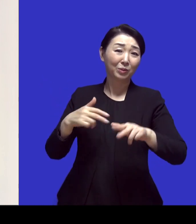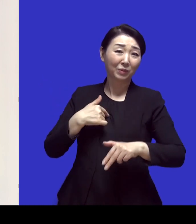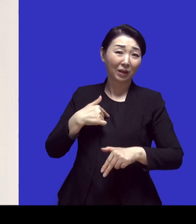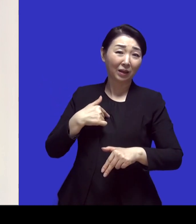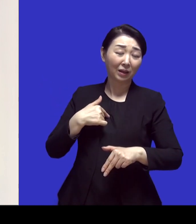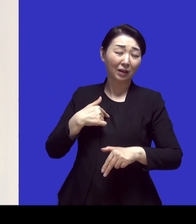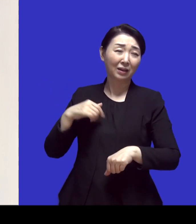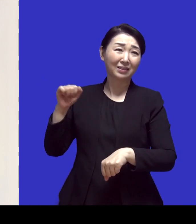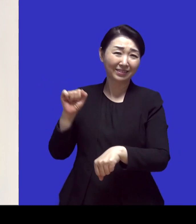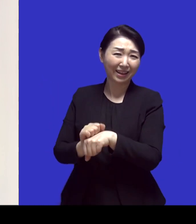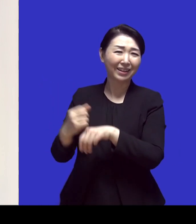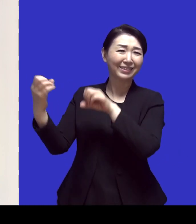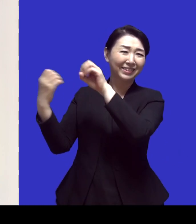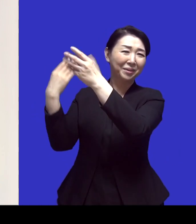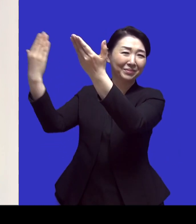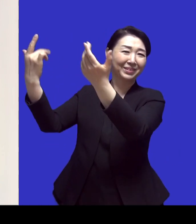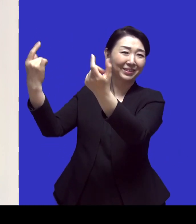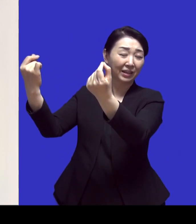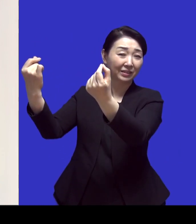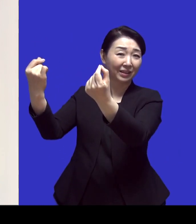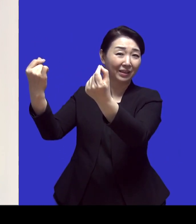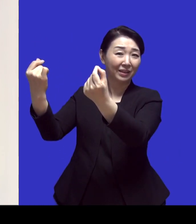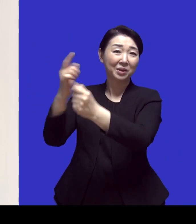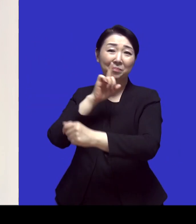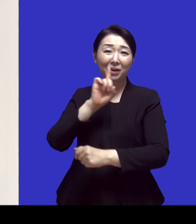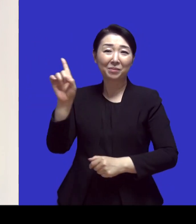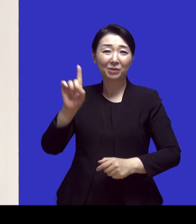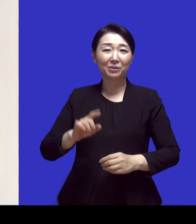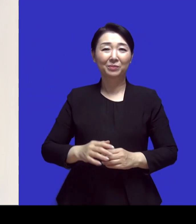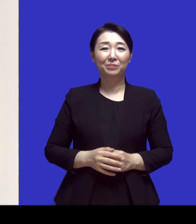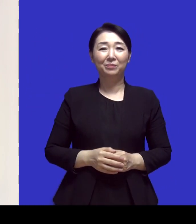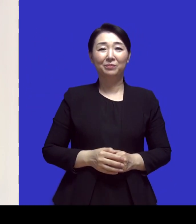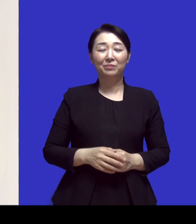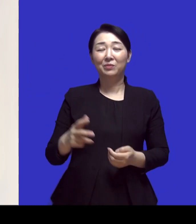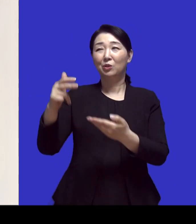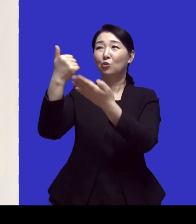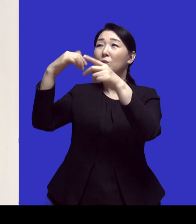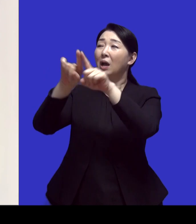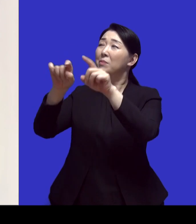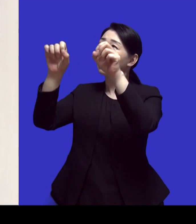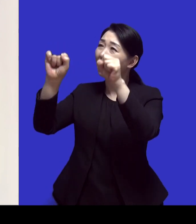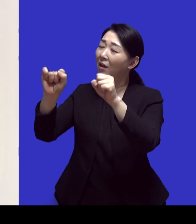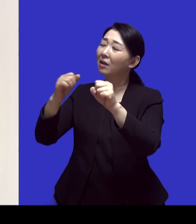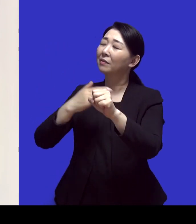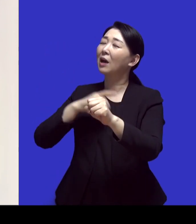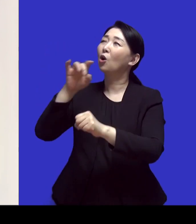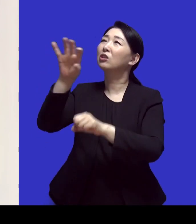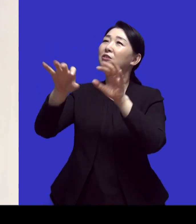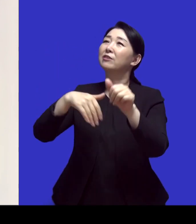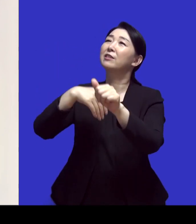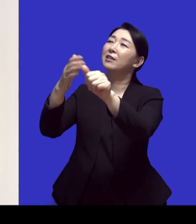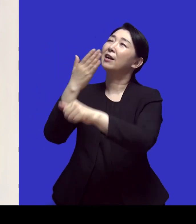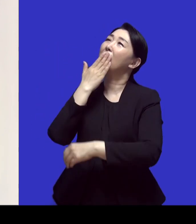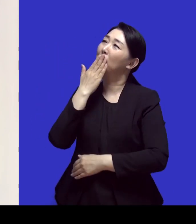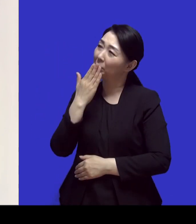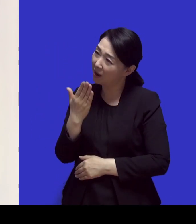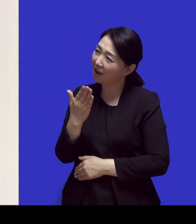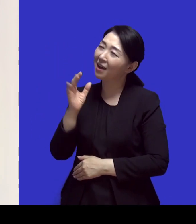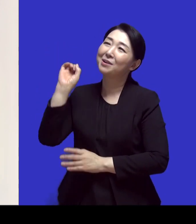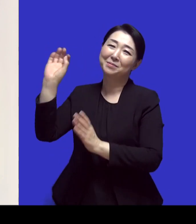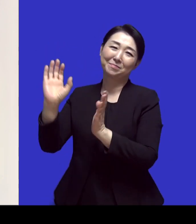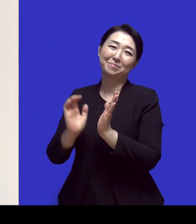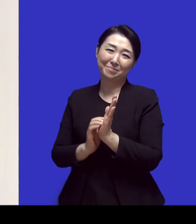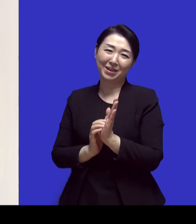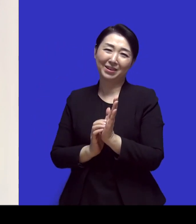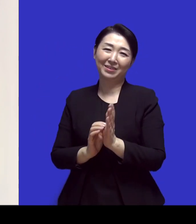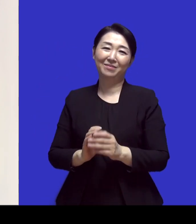잘한 답이라고 생각하는 게 뭐라고 했냐면 주님이 함께 하시면 어디든 갈 수 있을 것 같습니다 어 그렇게